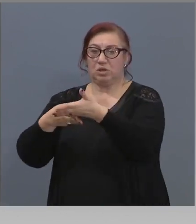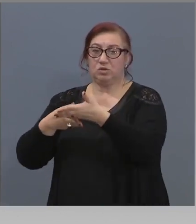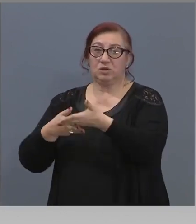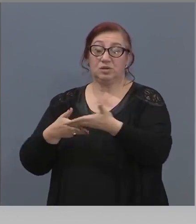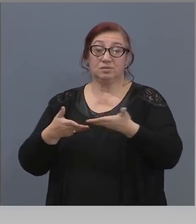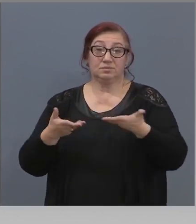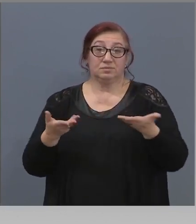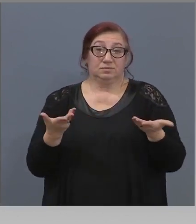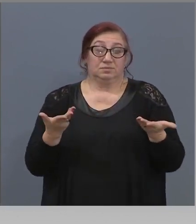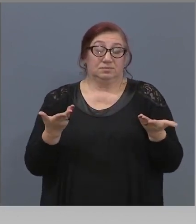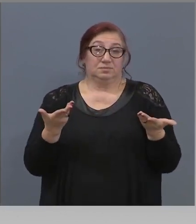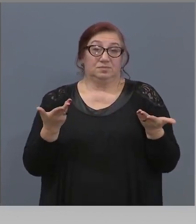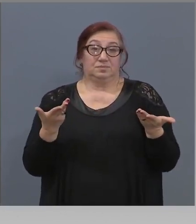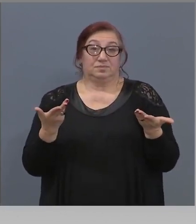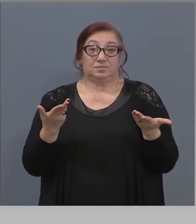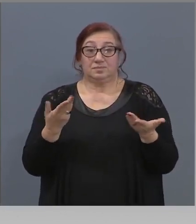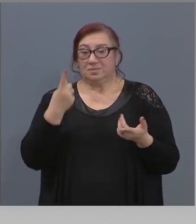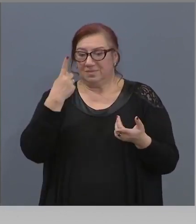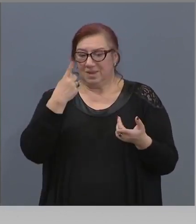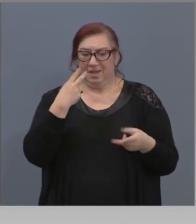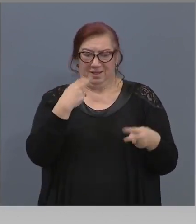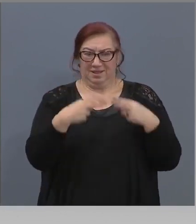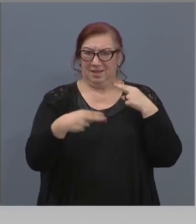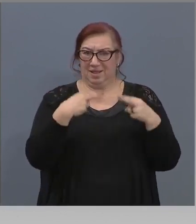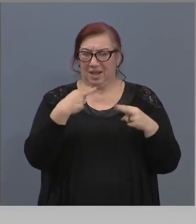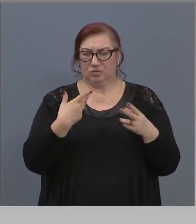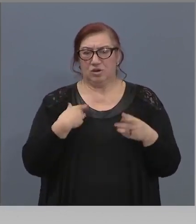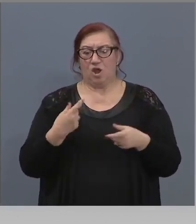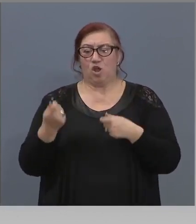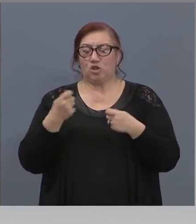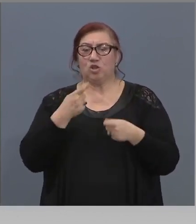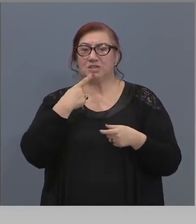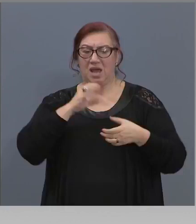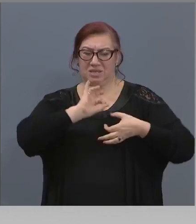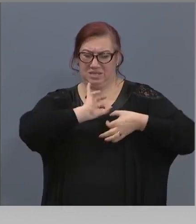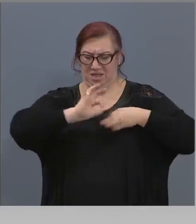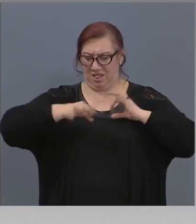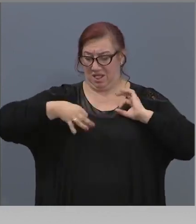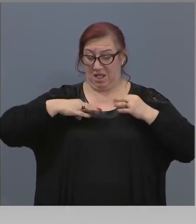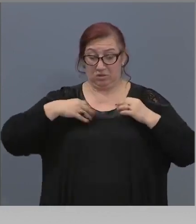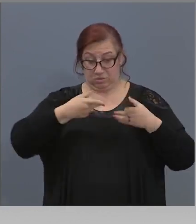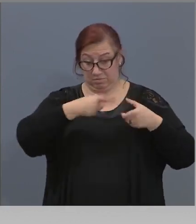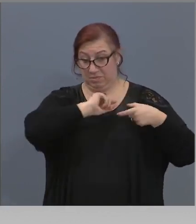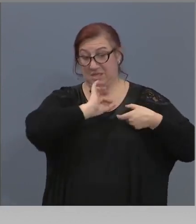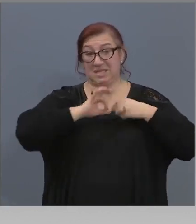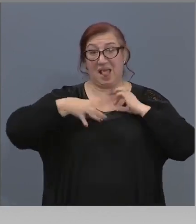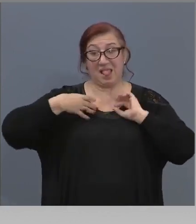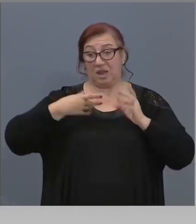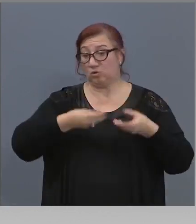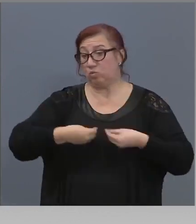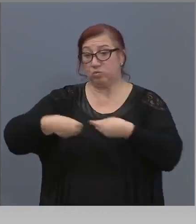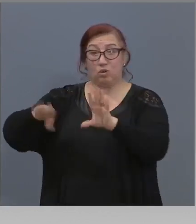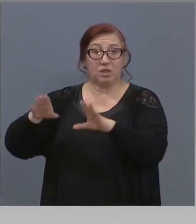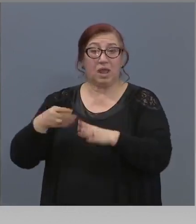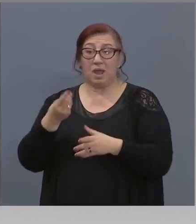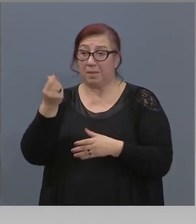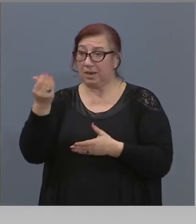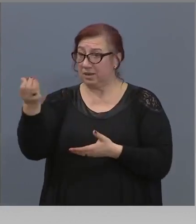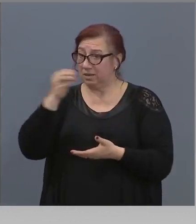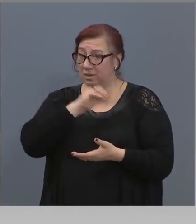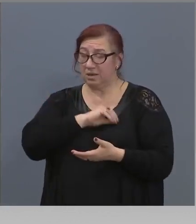Един ресторантьор с златен ланец и той го продел ланеца. Ще изкара 3 месеца.